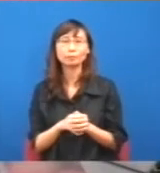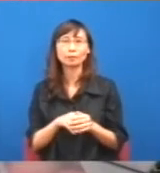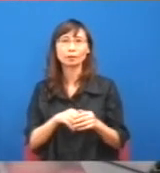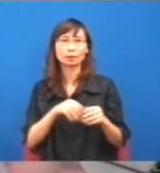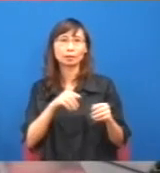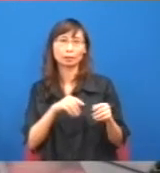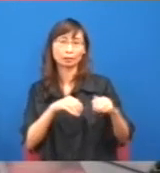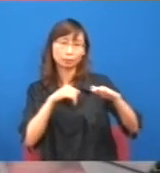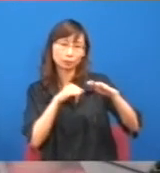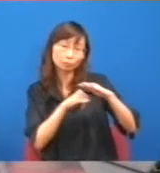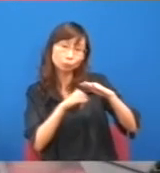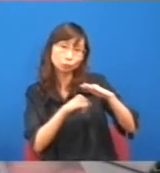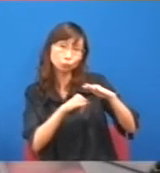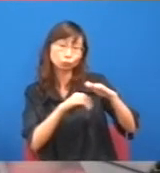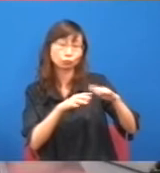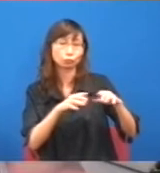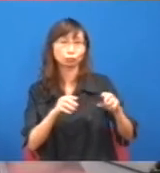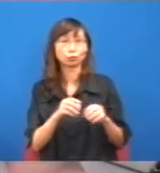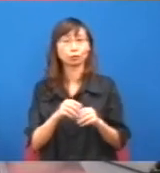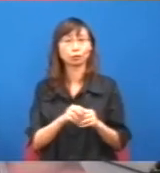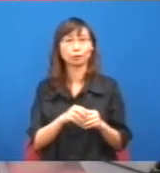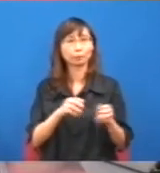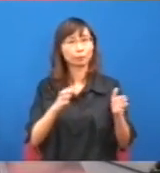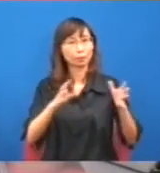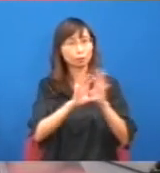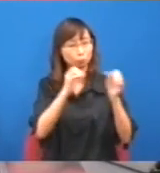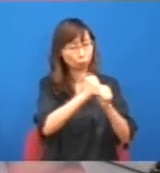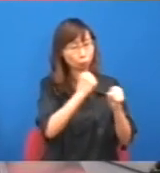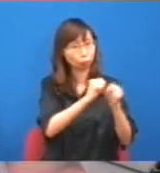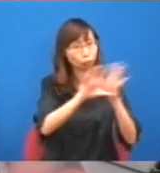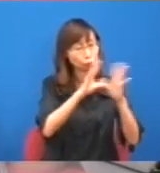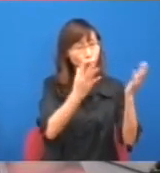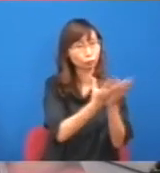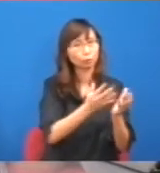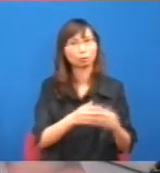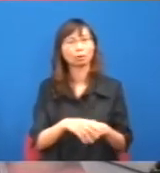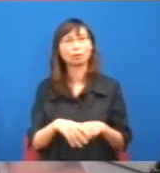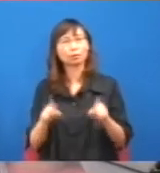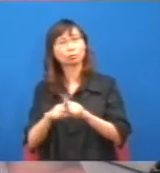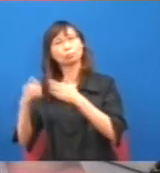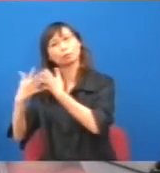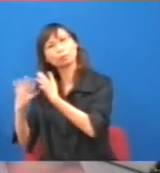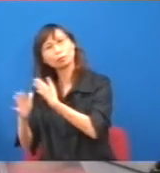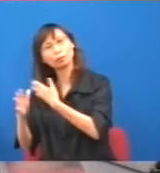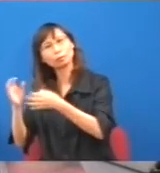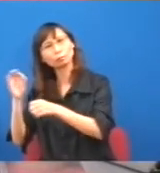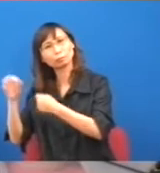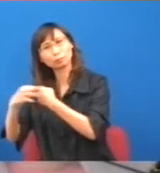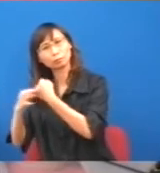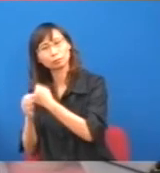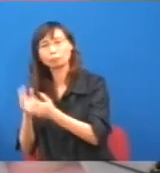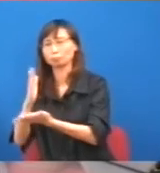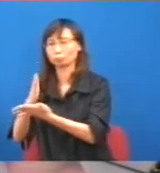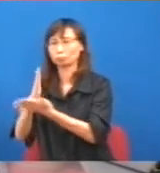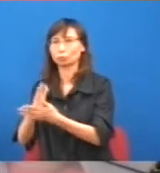入不能夠低於,那個法定最低工資,它不同其他的地方,是有不同的,譬如有行業性的,有企業性的,有地區性的,